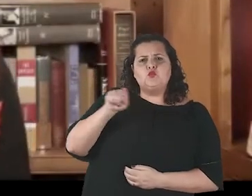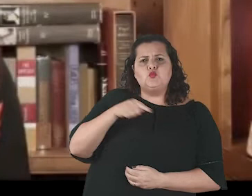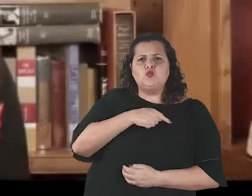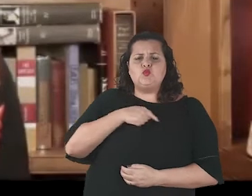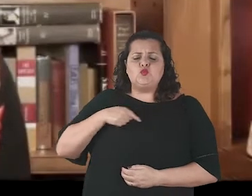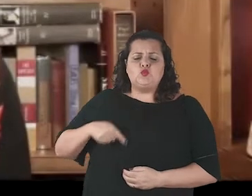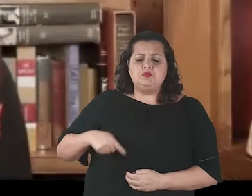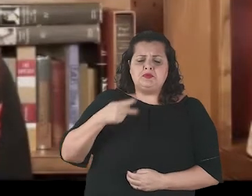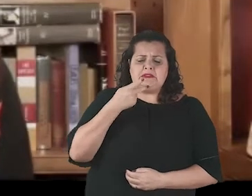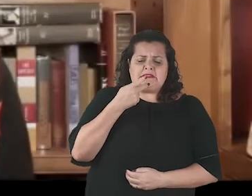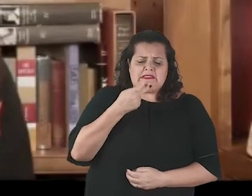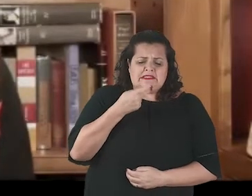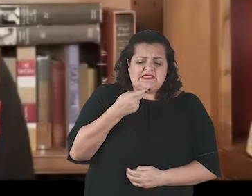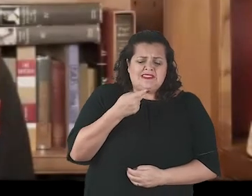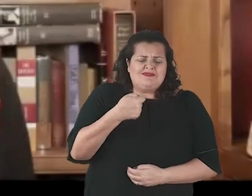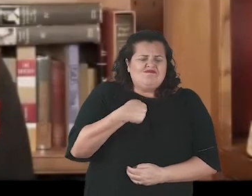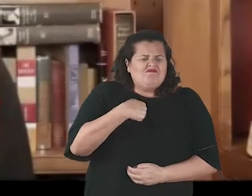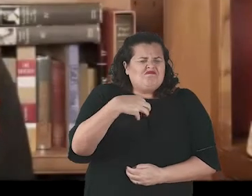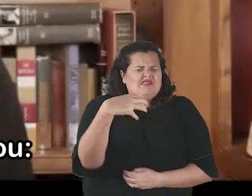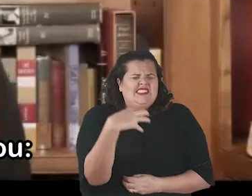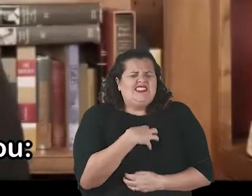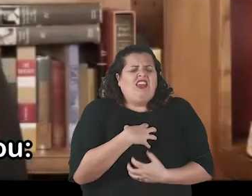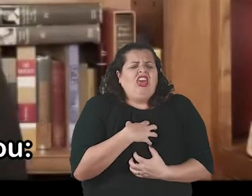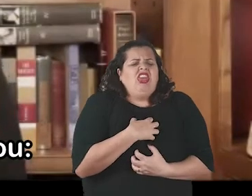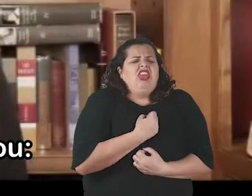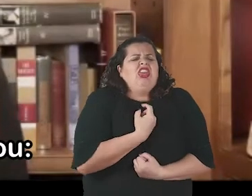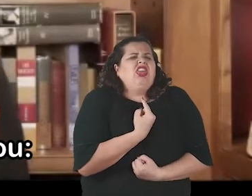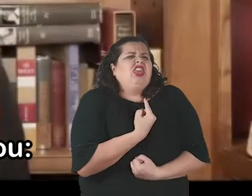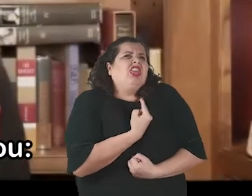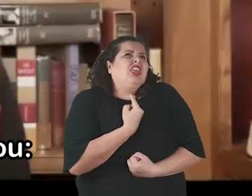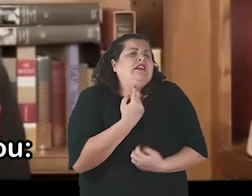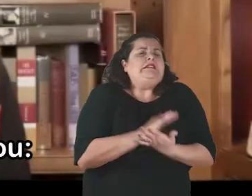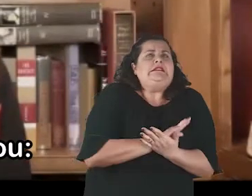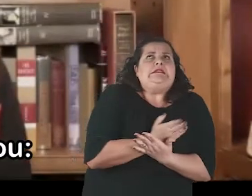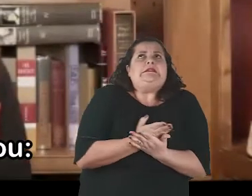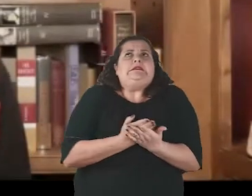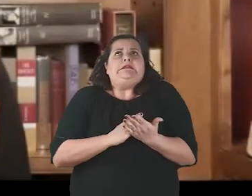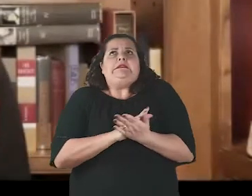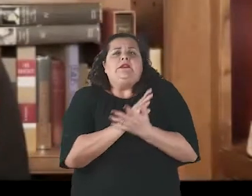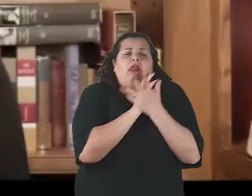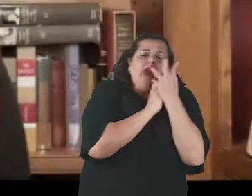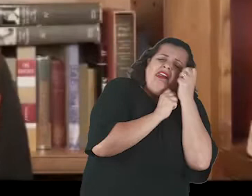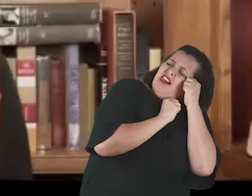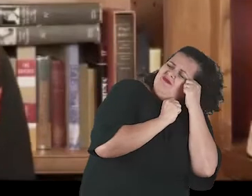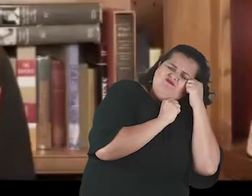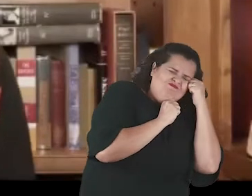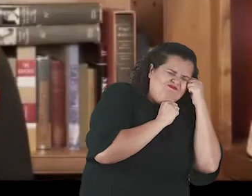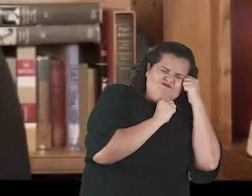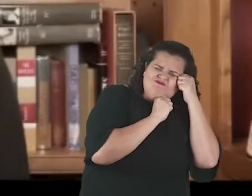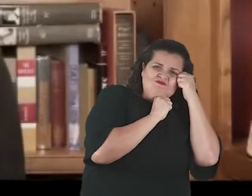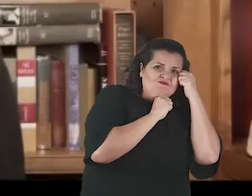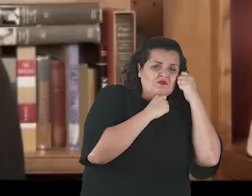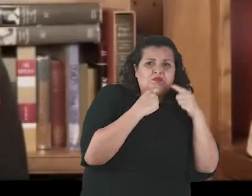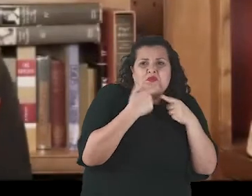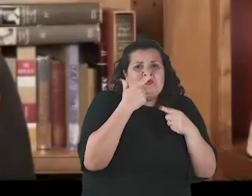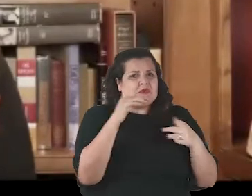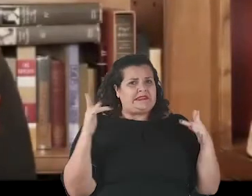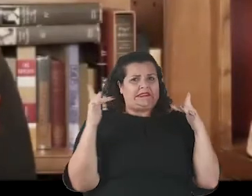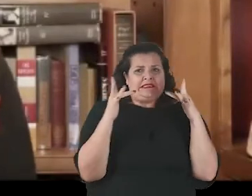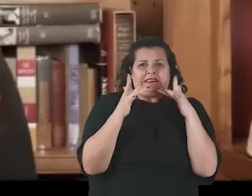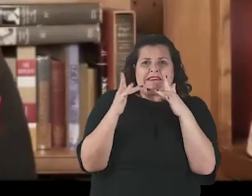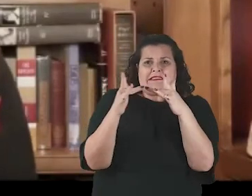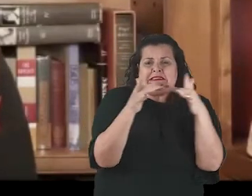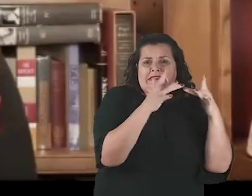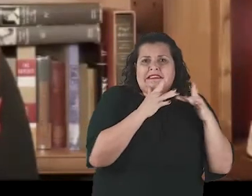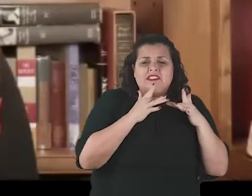Chinese girl recalled. And an Argentine boy moaned, emptiness overwhelms me.